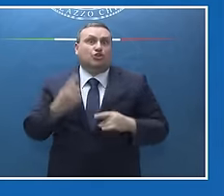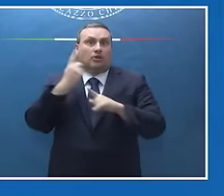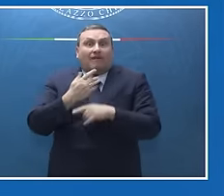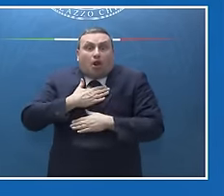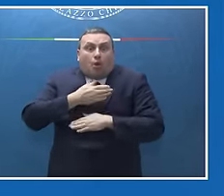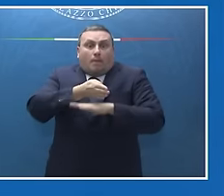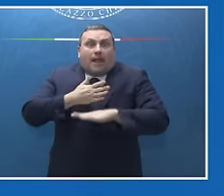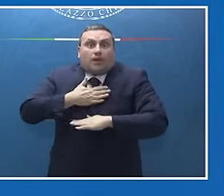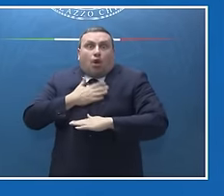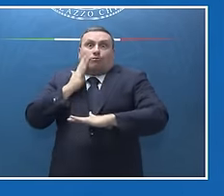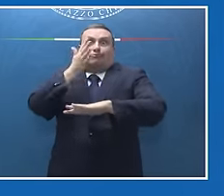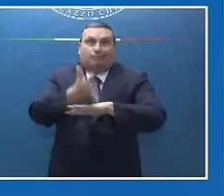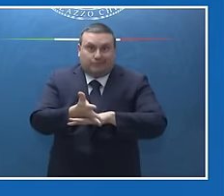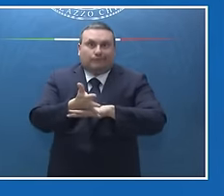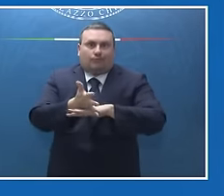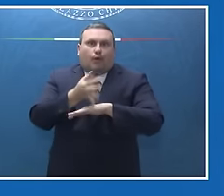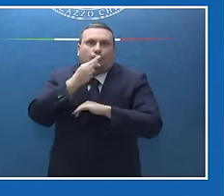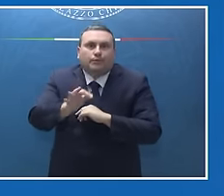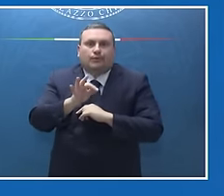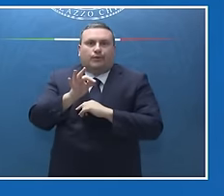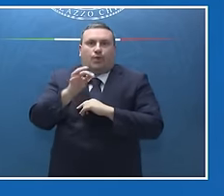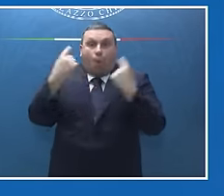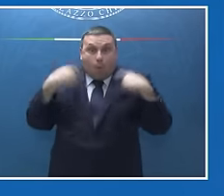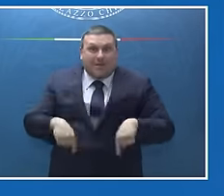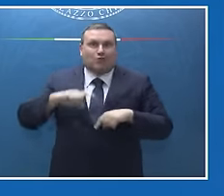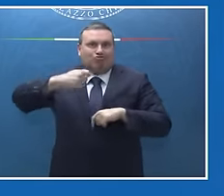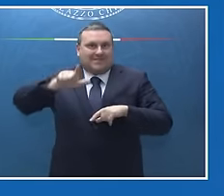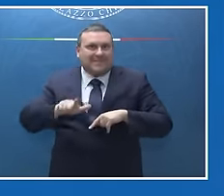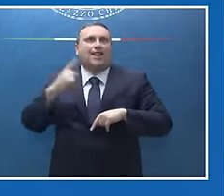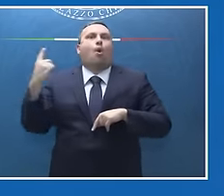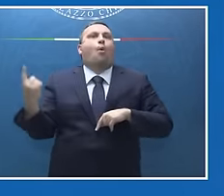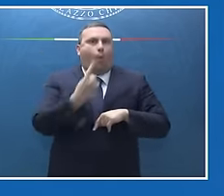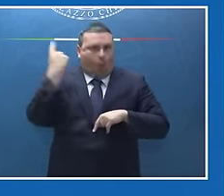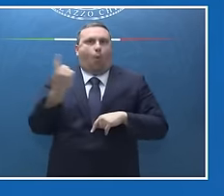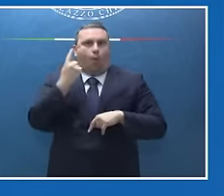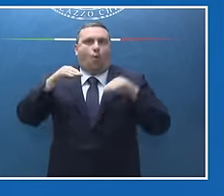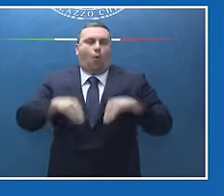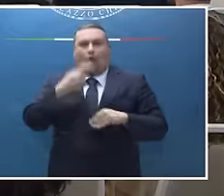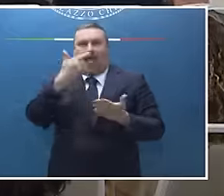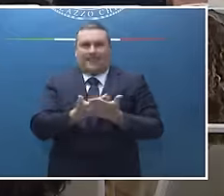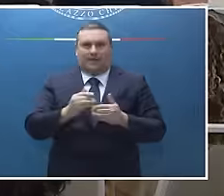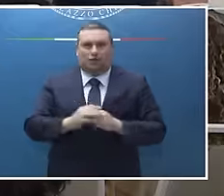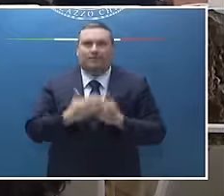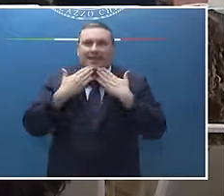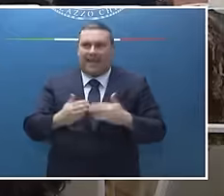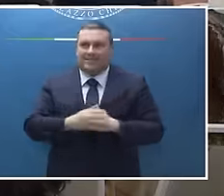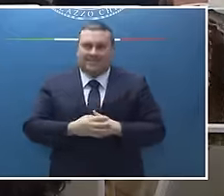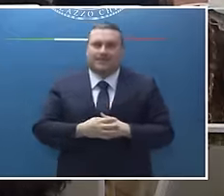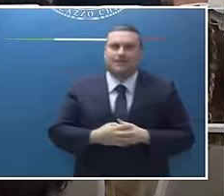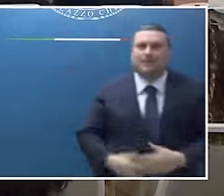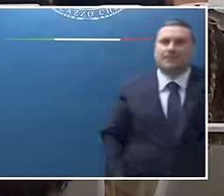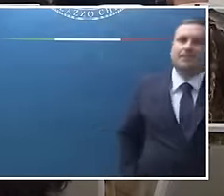perché questo era uno dei luoghi nei quali discutere questa governance globale. Siamo Stefano